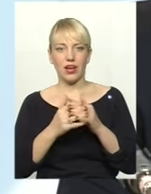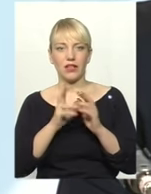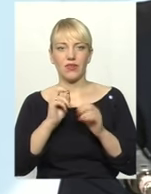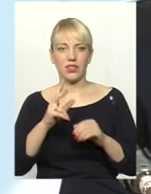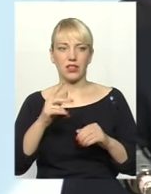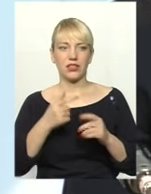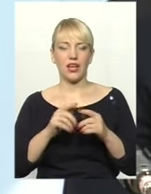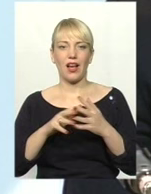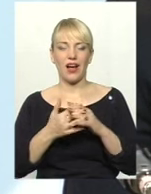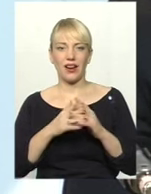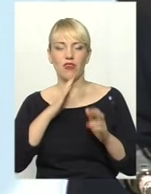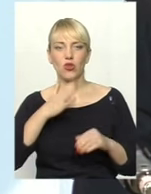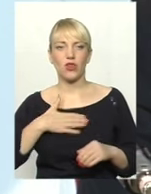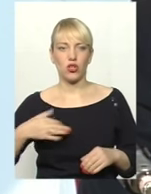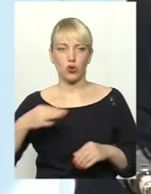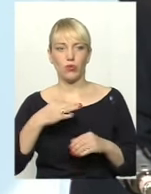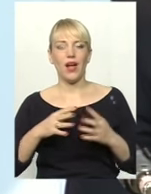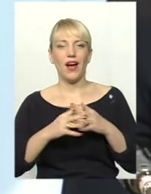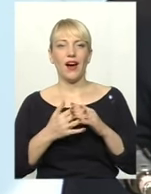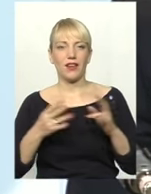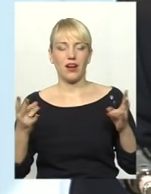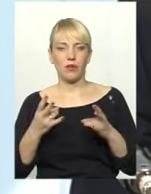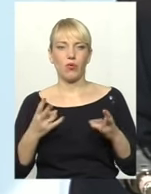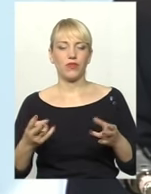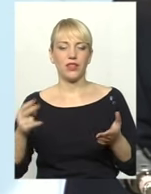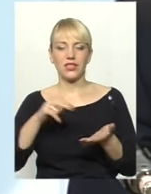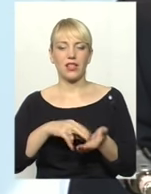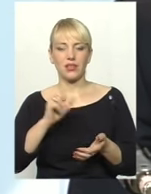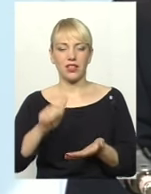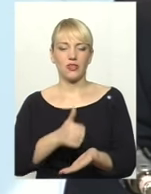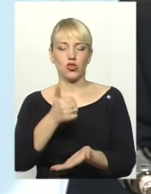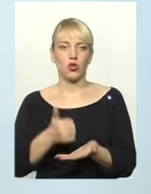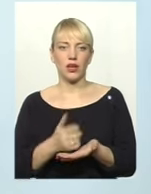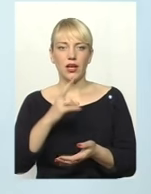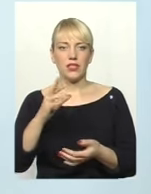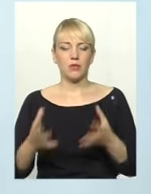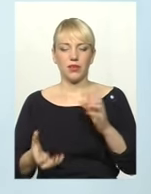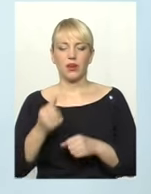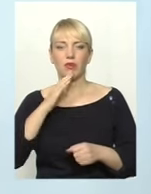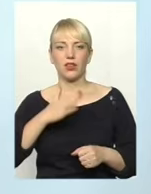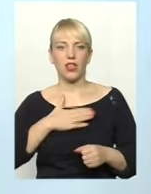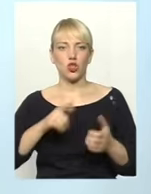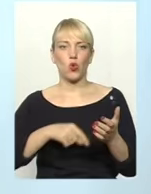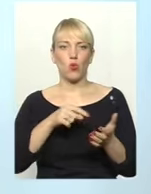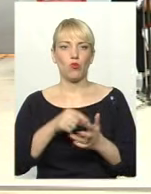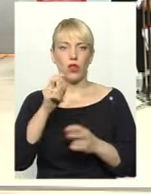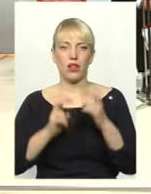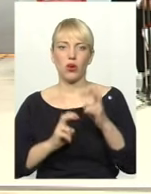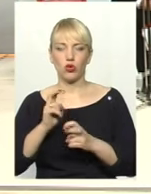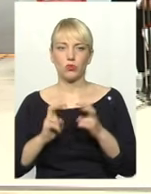нашої області. Аграрії мають стати на чолі з підтримки і наших комунальних господарств, і наших